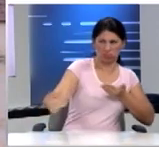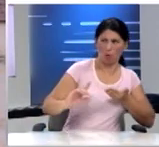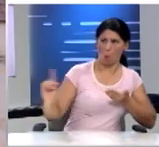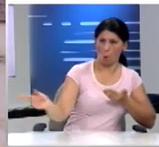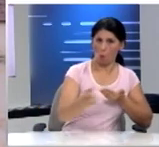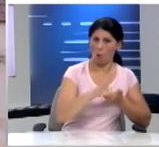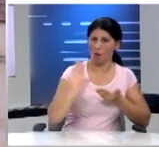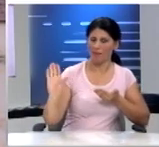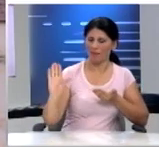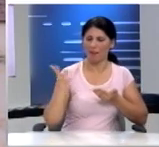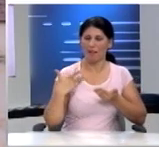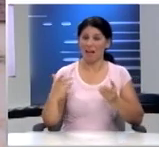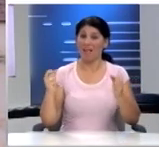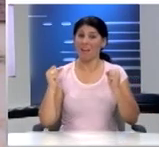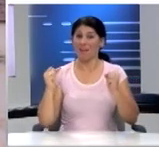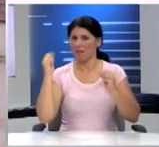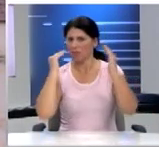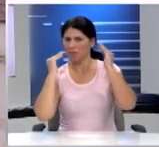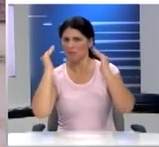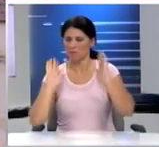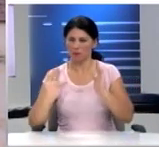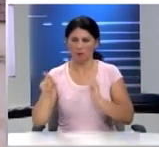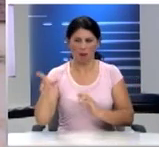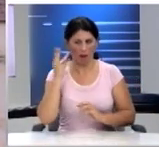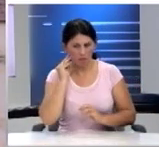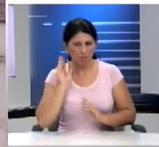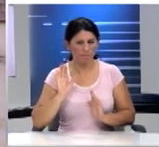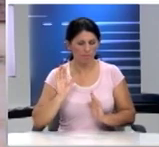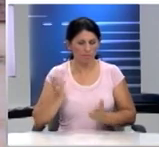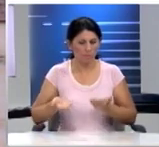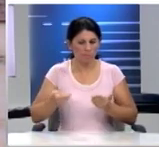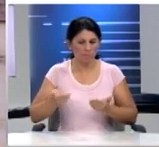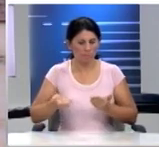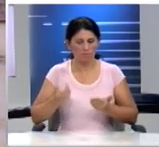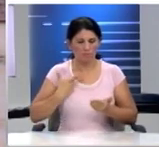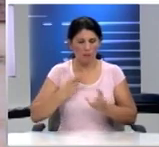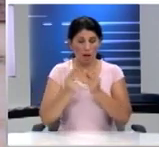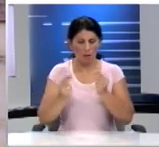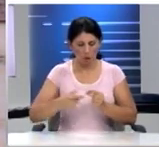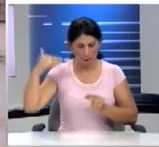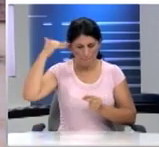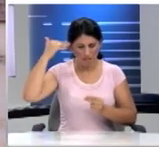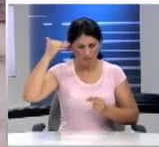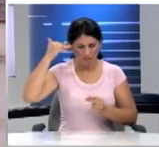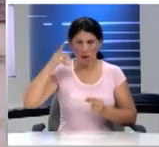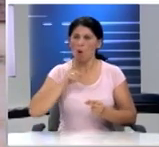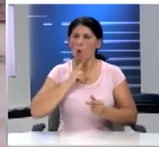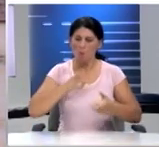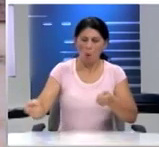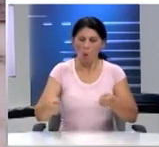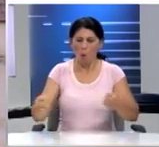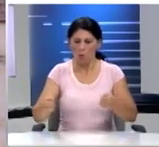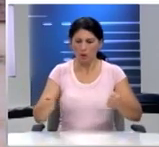όλους αλλά της υγιούς δυσπιστίας που σε βάζει να κοσκινίζεις με τη λογική σου